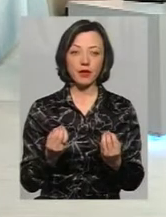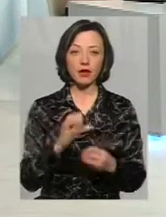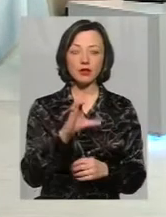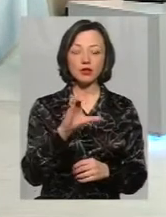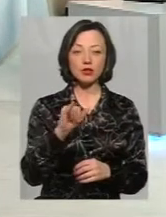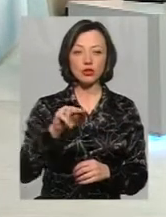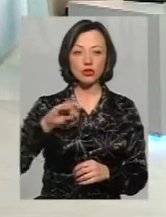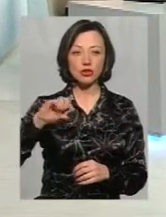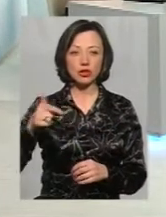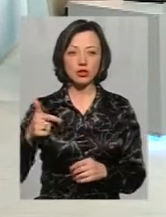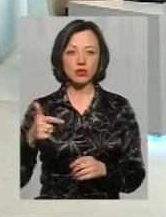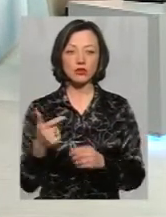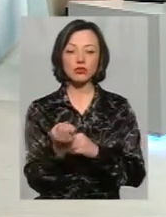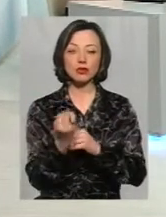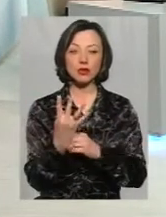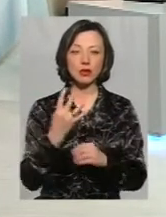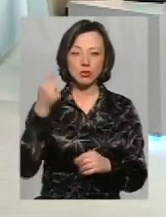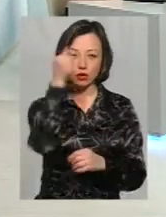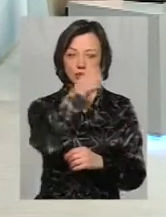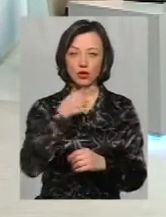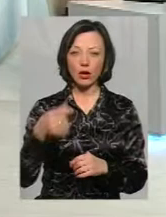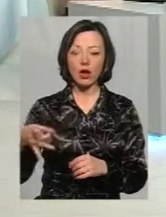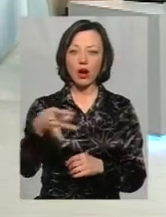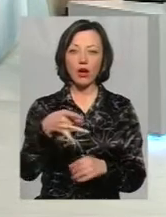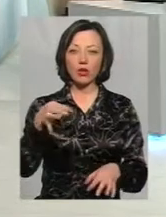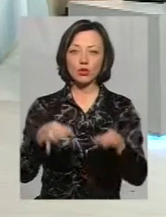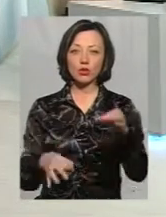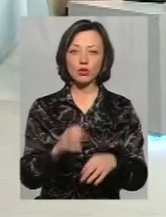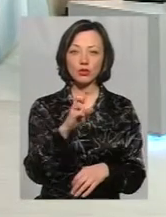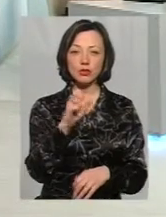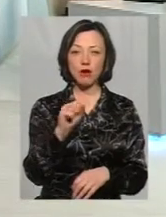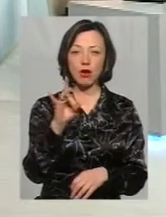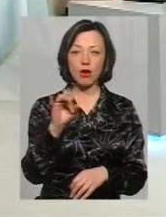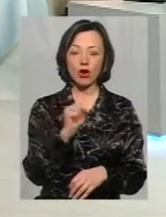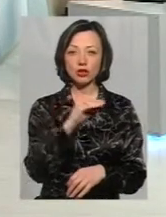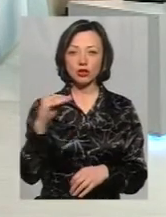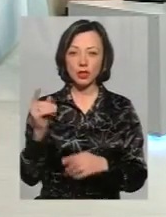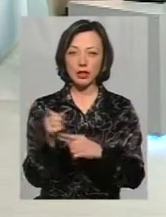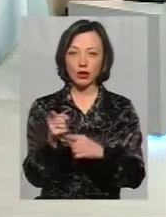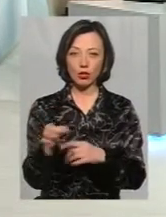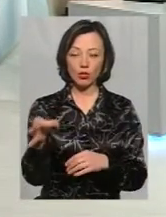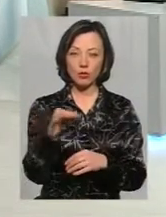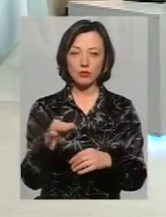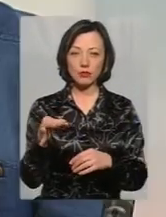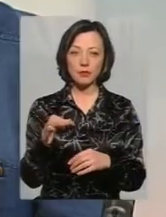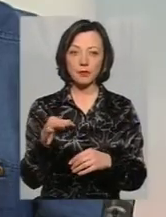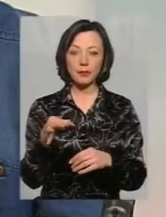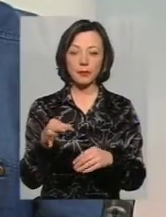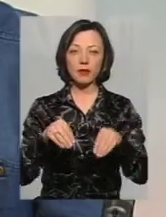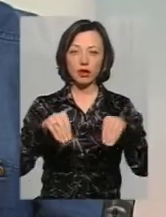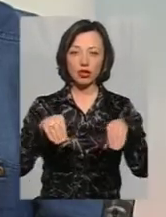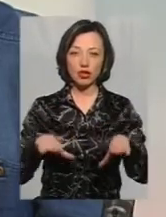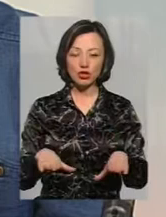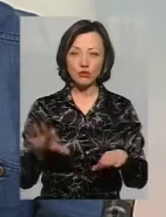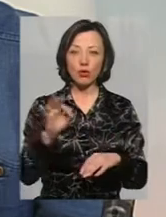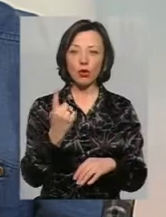2014 році районний суд Узбаражі на Тернопільщині прийняв рішення